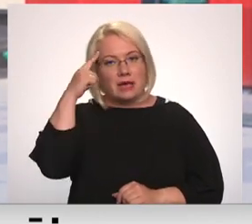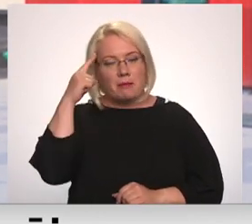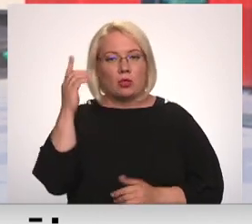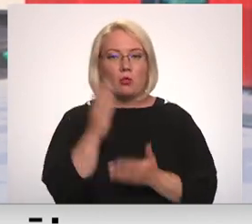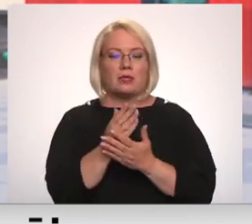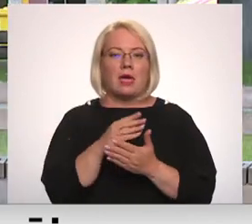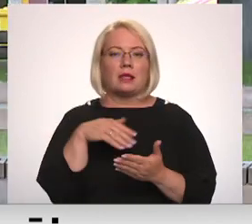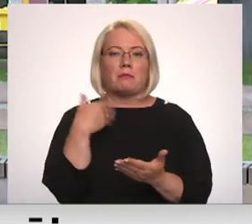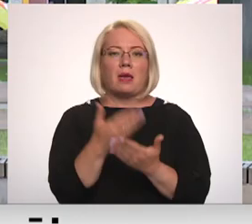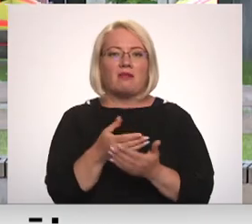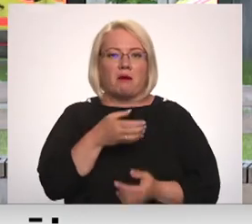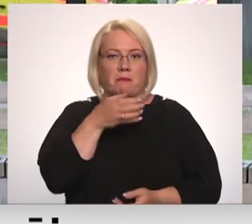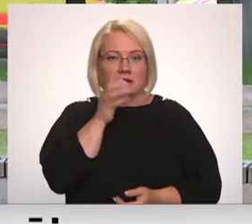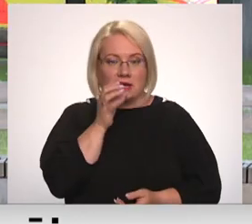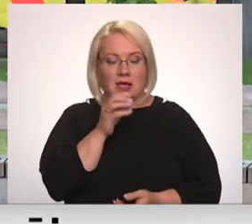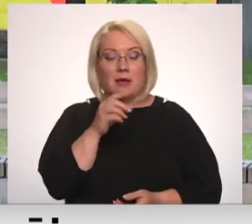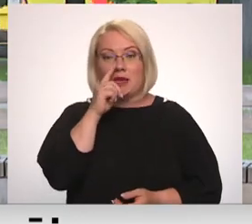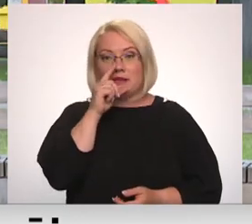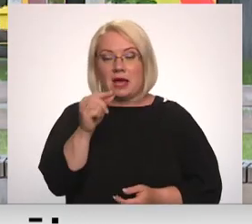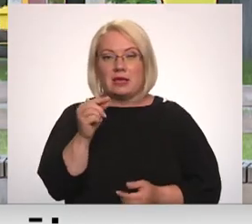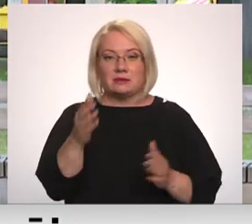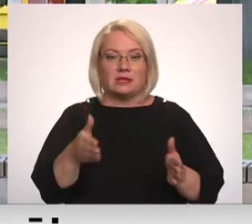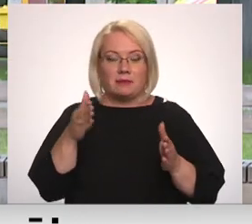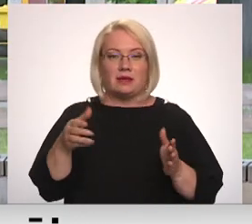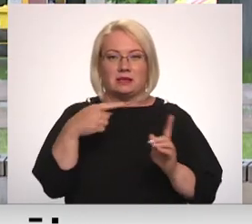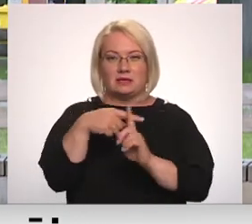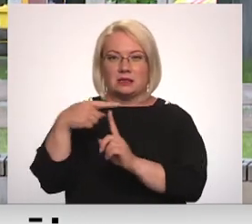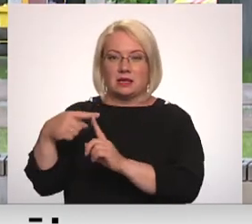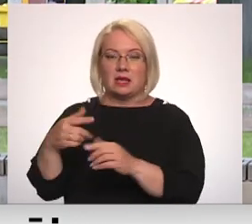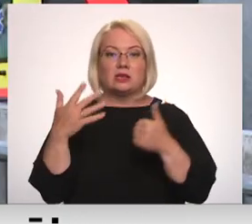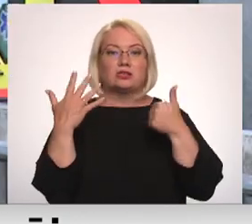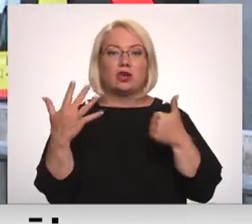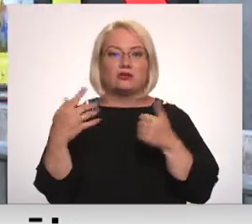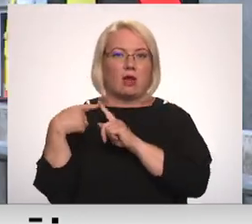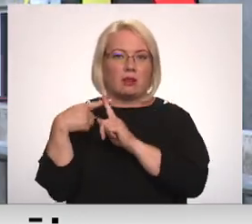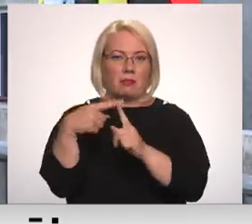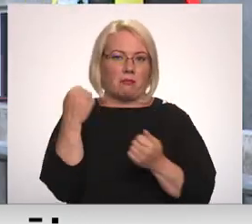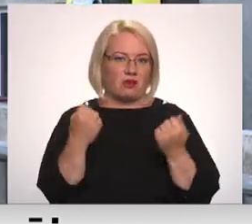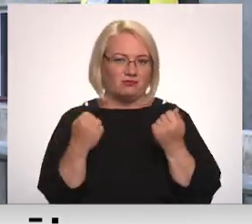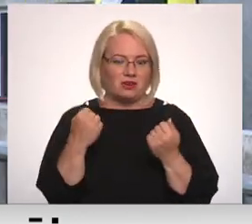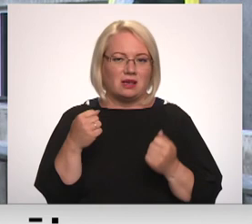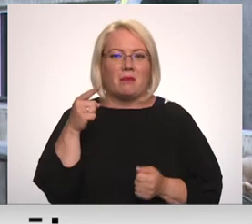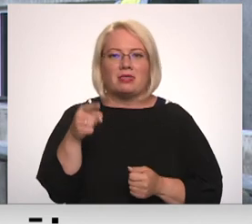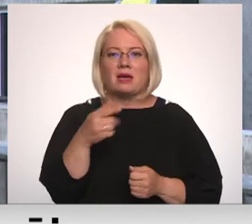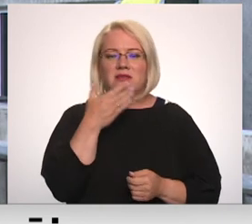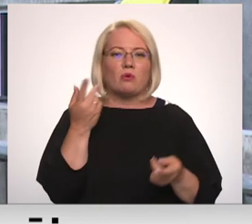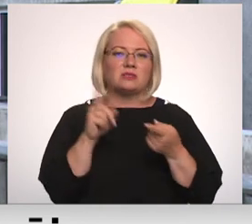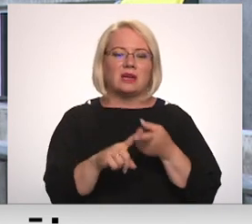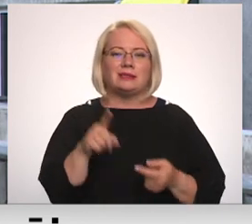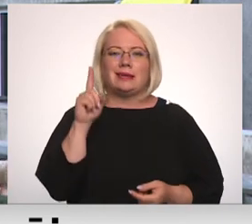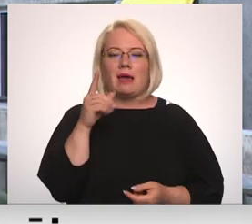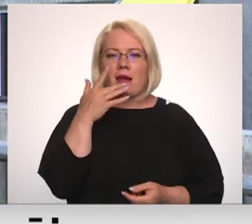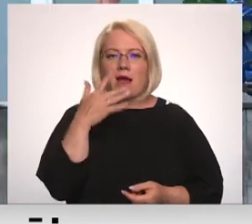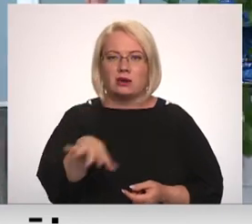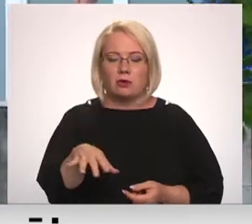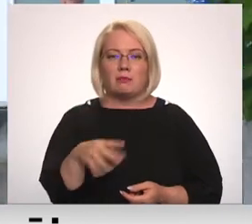piedāvāt viņam padzerties. Vienu brīdi pie stradiņiem saskaitām pat sešas NMPD brigādes. Taču tas gan neesot saistīts tikai ar karstumu,